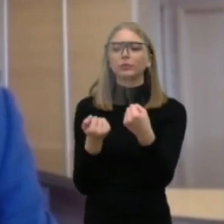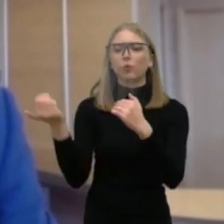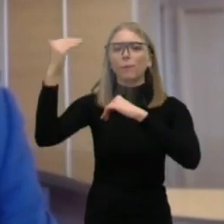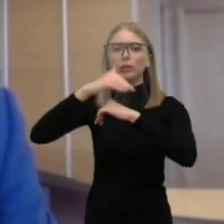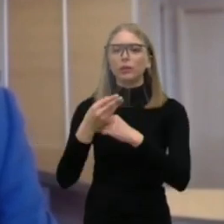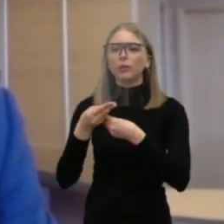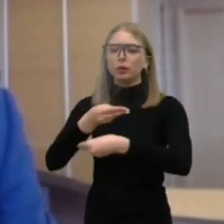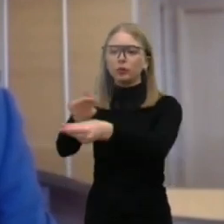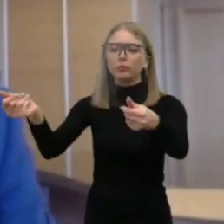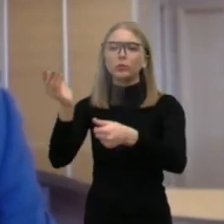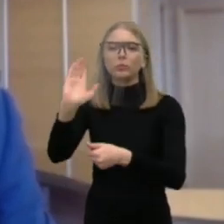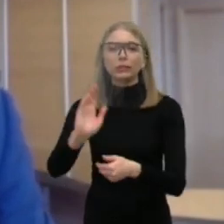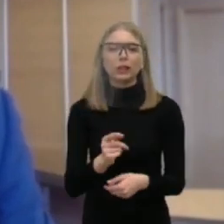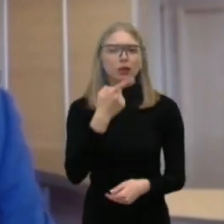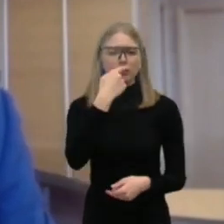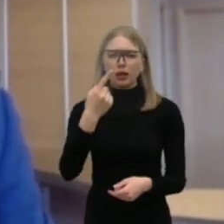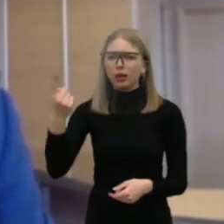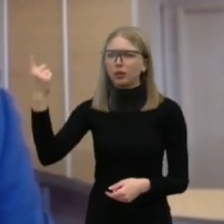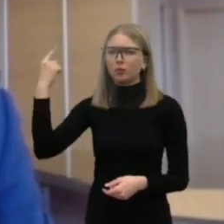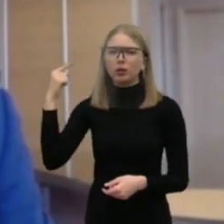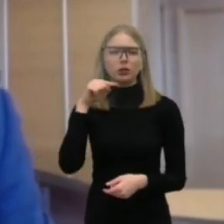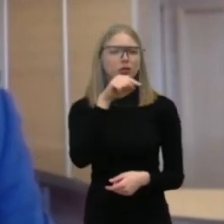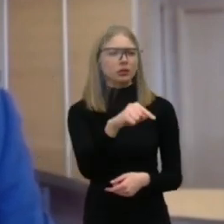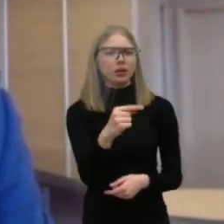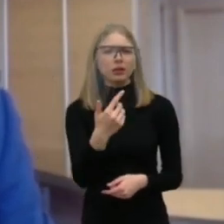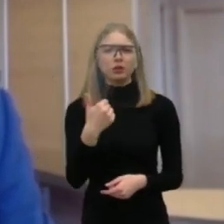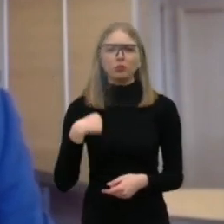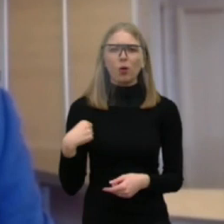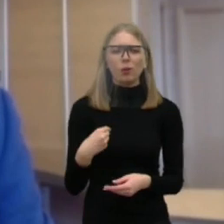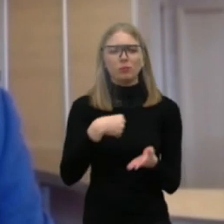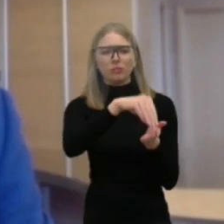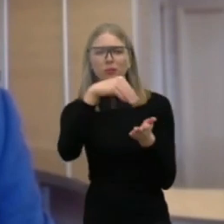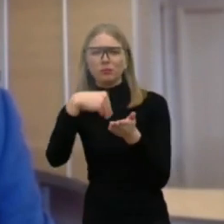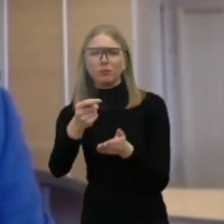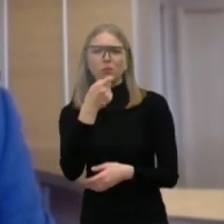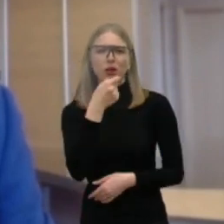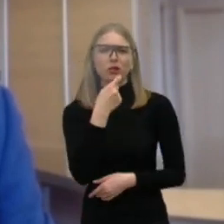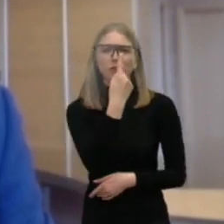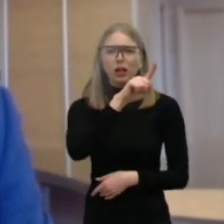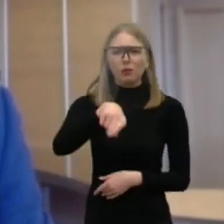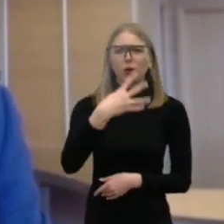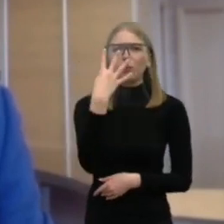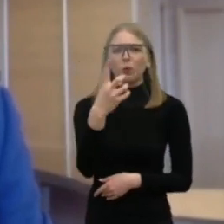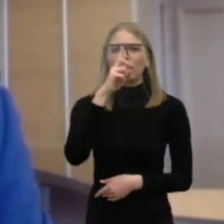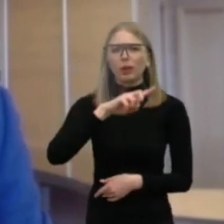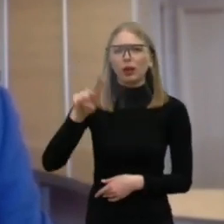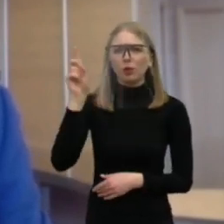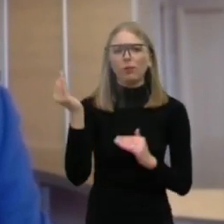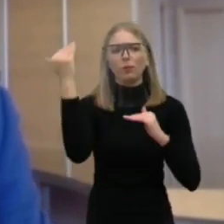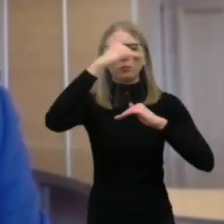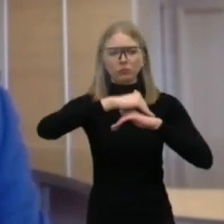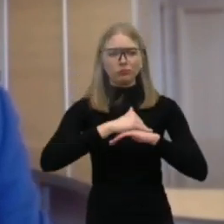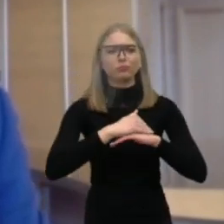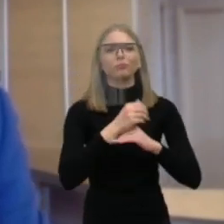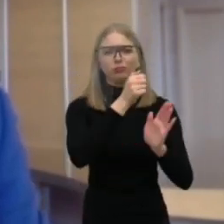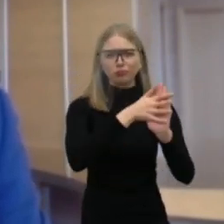nesusilaukė tokios paskatos, bet išnaudota apie 1,4 milijono. elektromobilių paramai tai